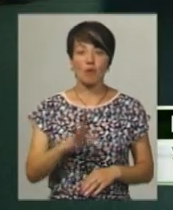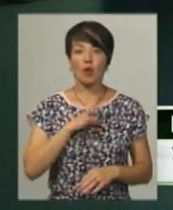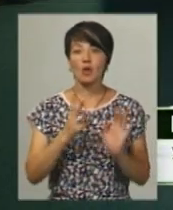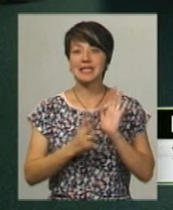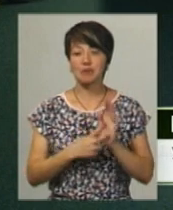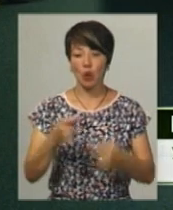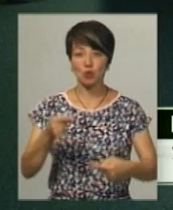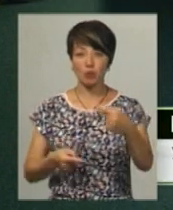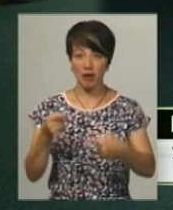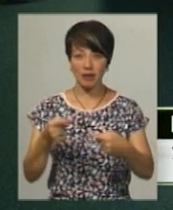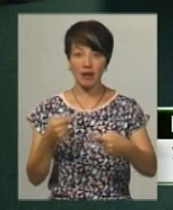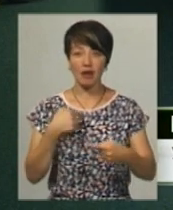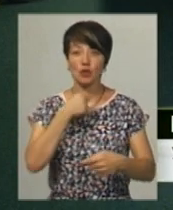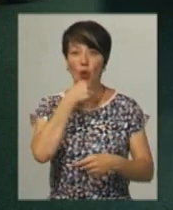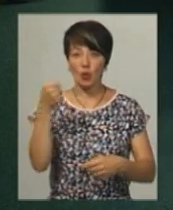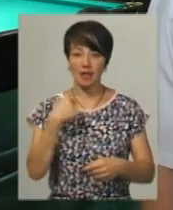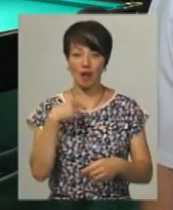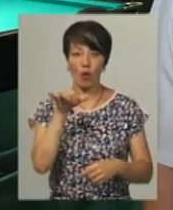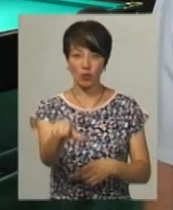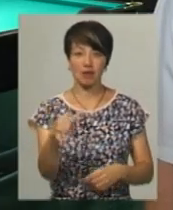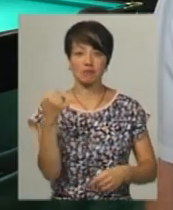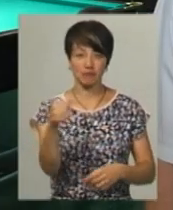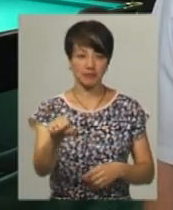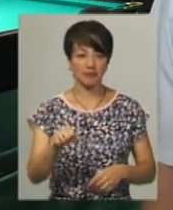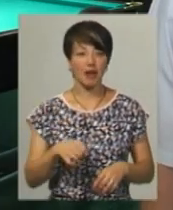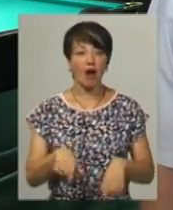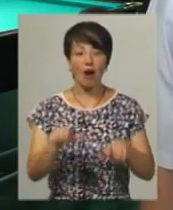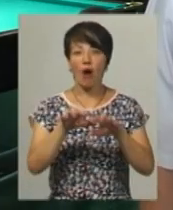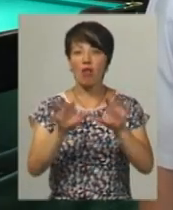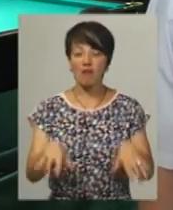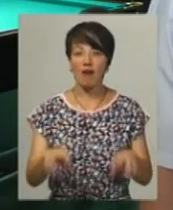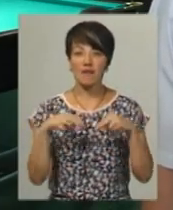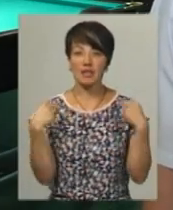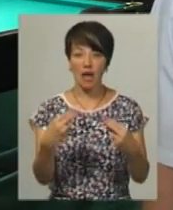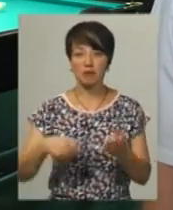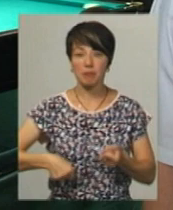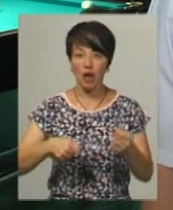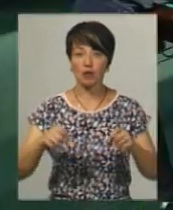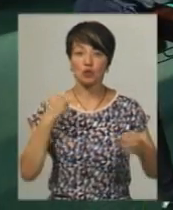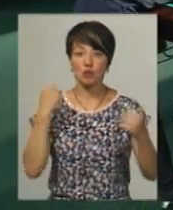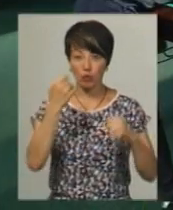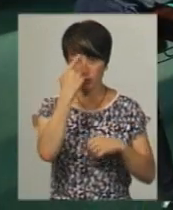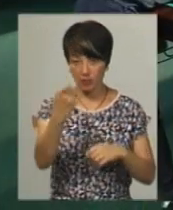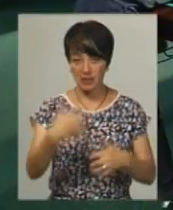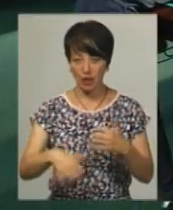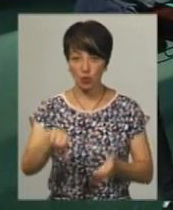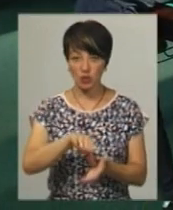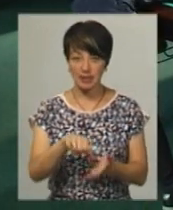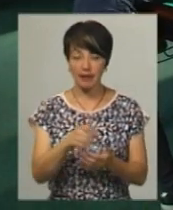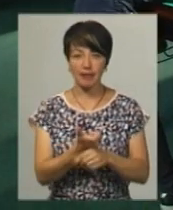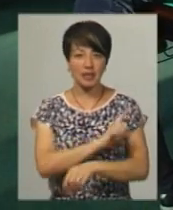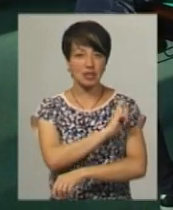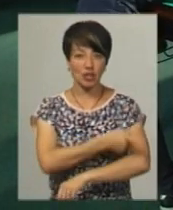Верніків, вони бороли дорослі, я в виграв. Голова Хмельницької обласної федерації більярдного спорту Ігор Мартинюк повідомив, серед учасників